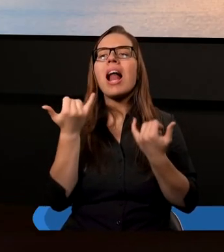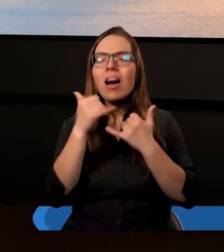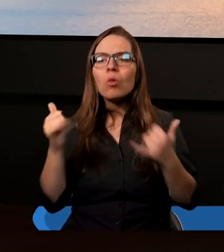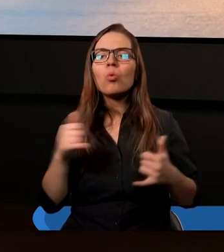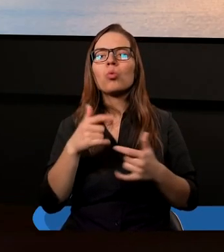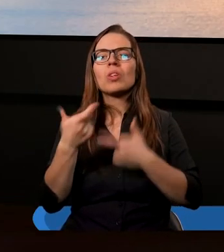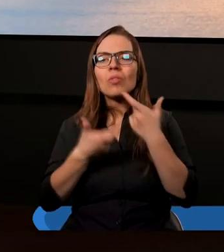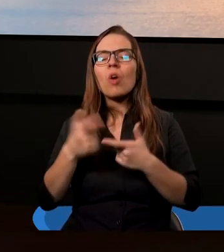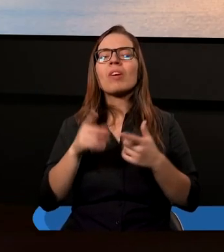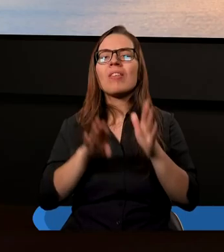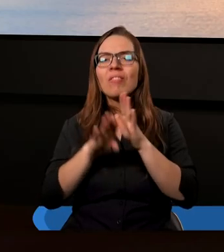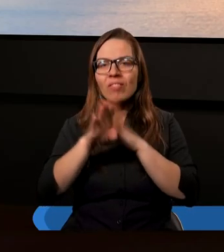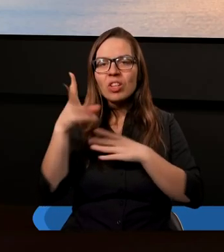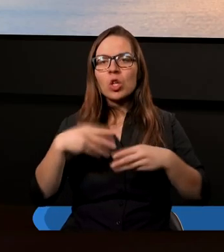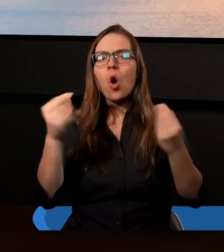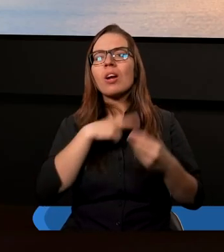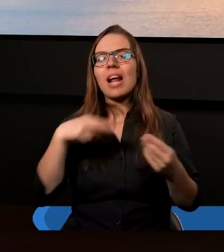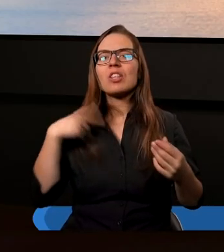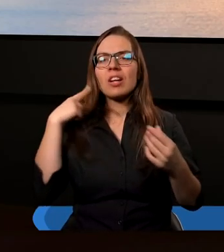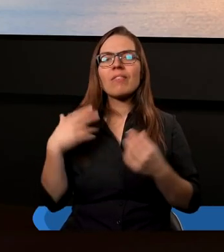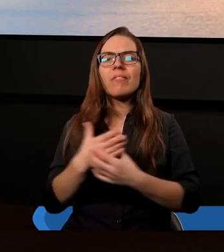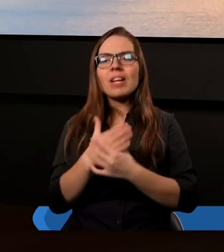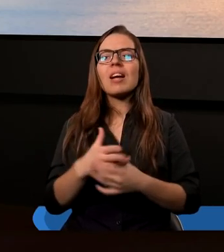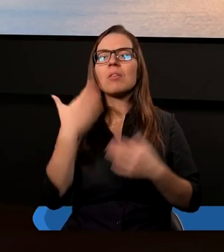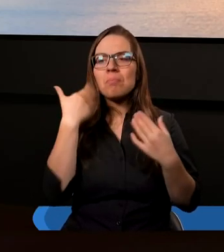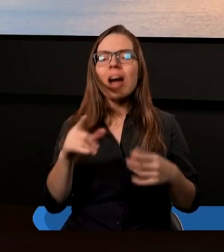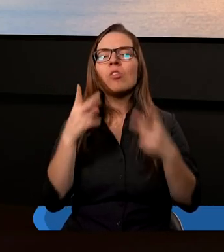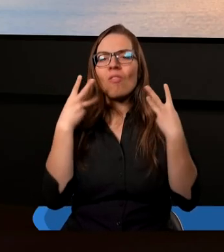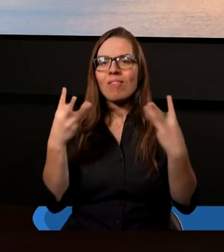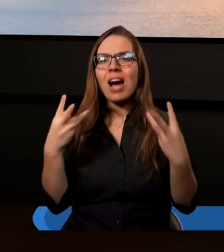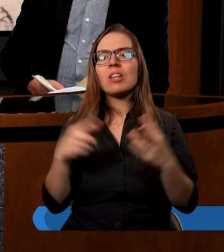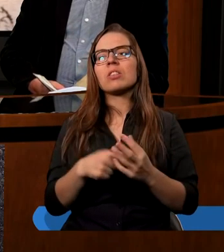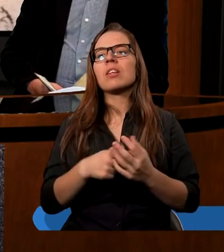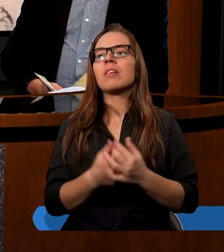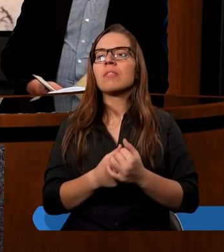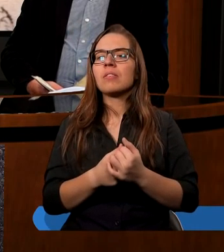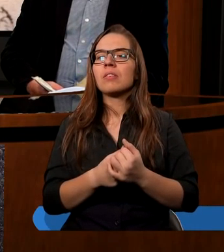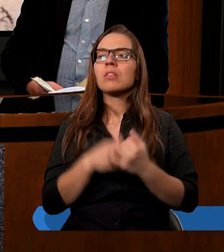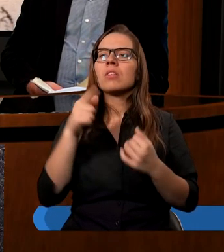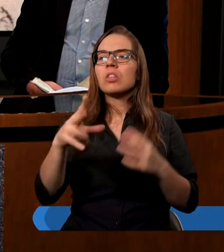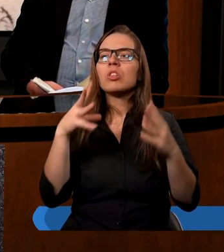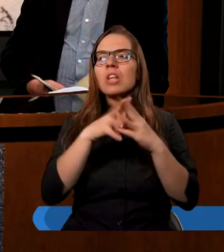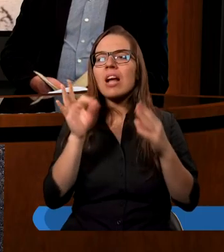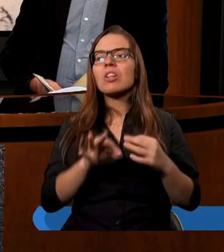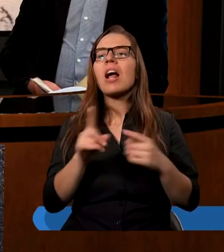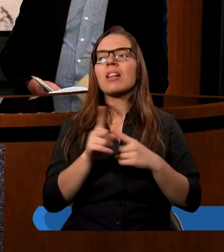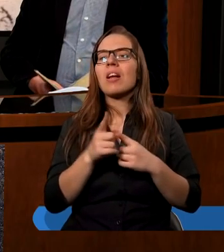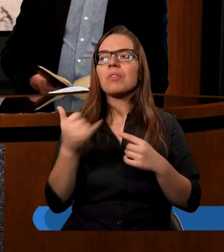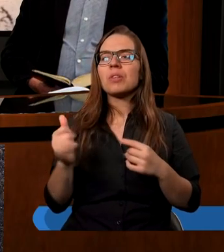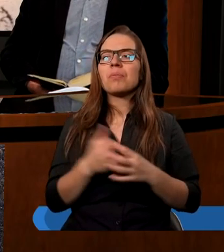też ten wzrost właśnie wiary. I uważam, że to jest bardzo istotne. Mamy przykład w Piśmie Świętym, w którym